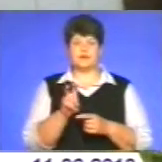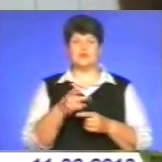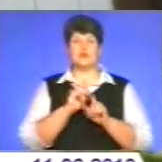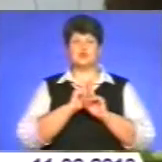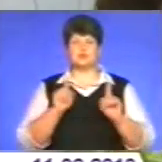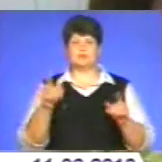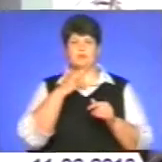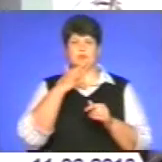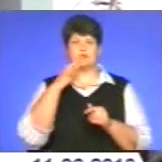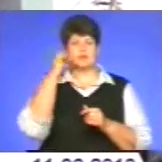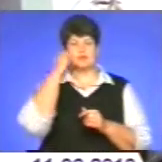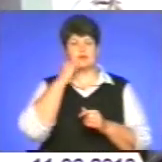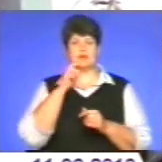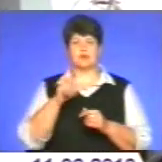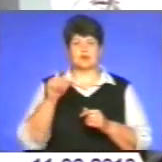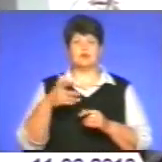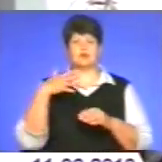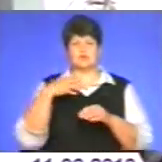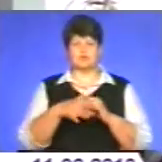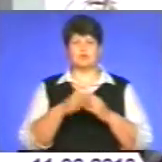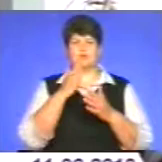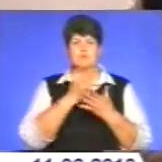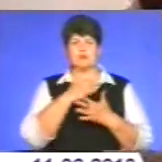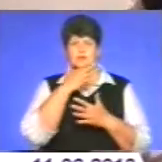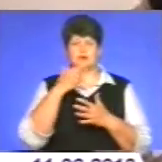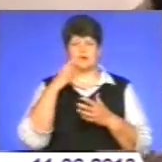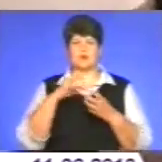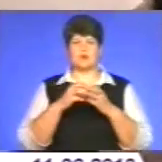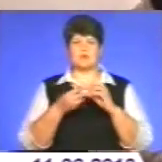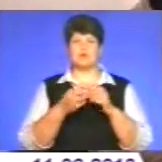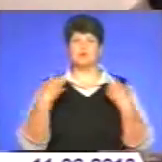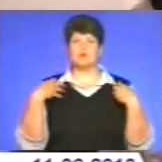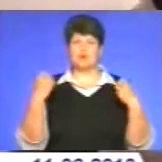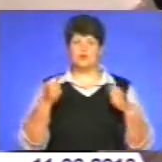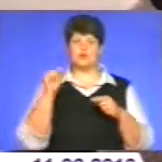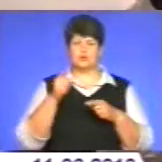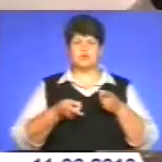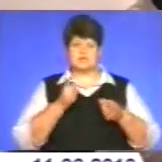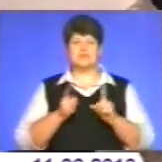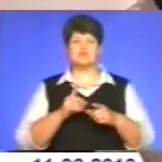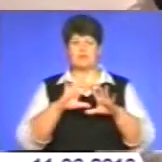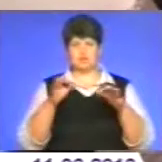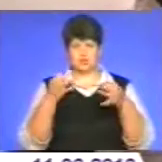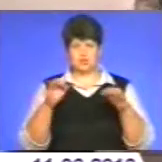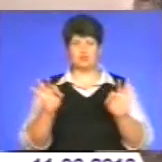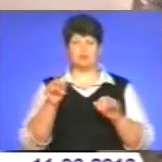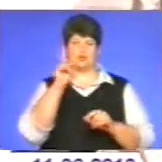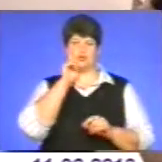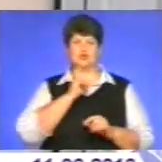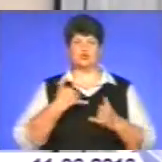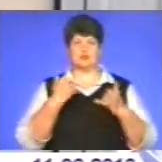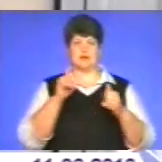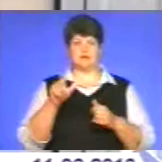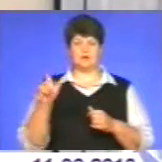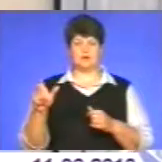серед них людей похилого віку, які, зрозуміло, мають найбільше проблем із здоров'ям. Тут і справді усе доступно, зручно для пацієнтів.